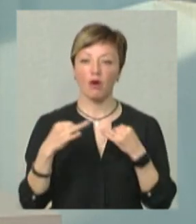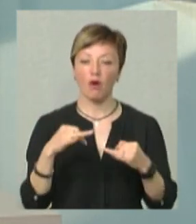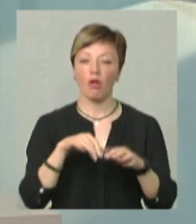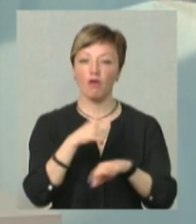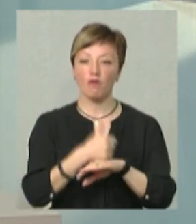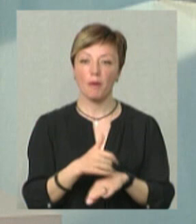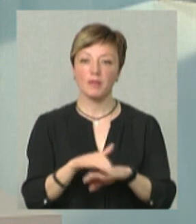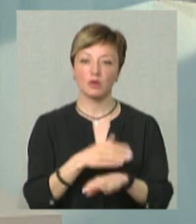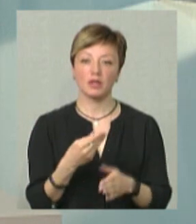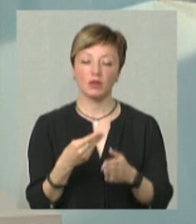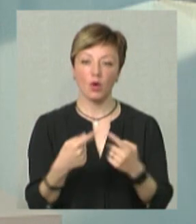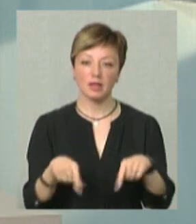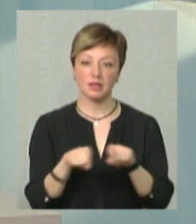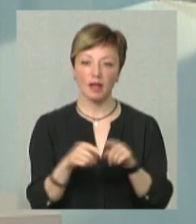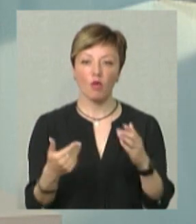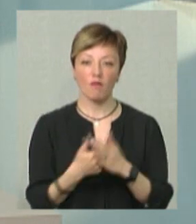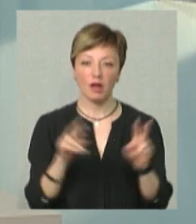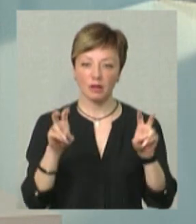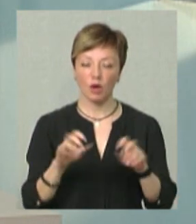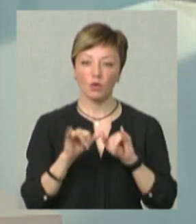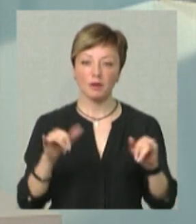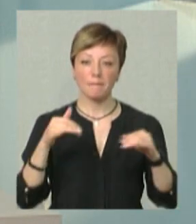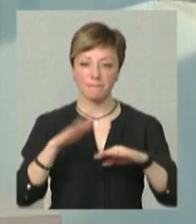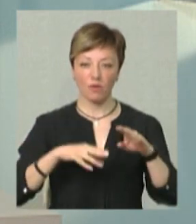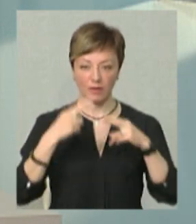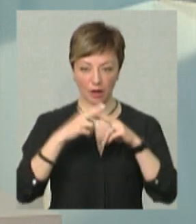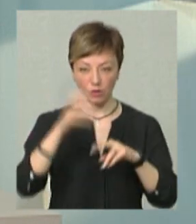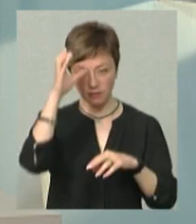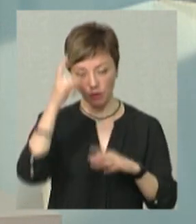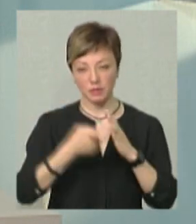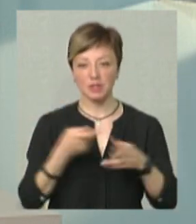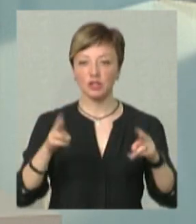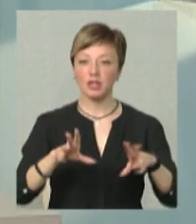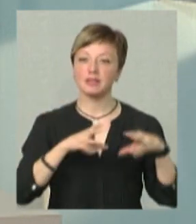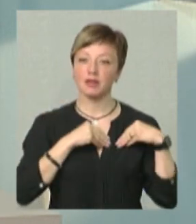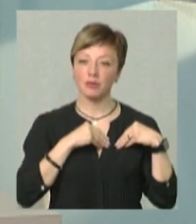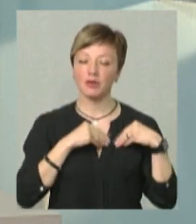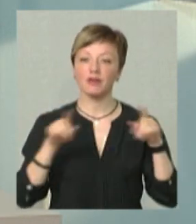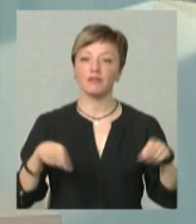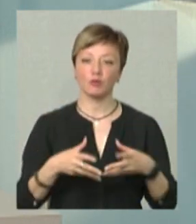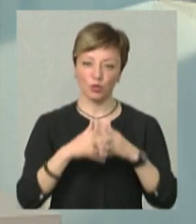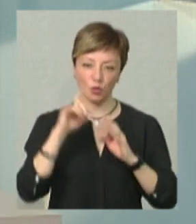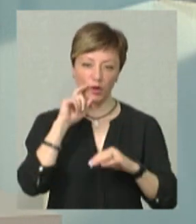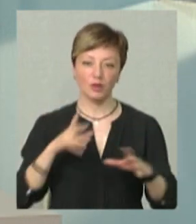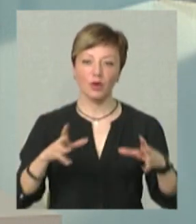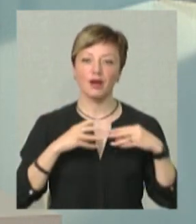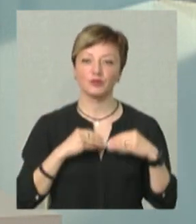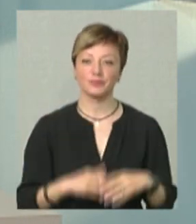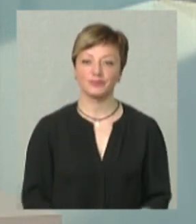головою благодійної організації «Інноватика» із розвитку профтехосвіти. Будьте обізнані, залишайтесь суспільним та відбудуємо Україну разом.